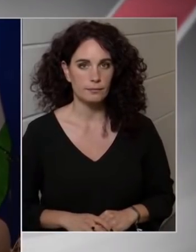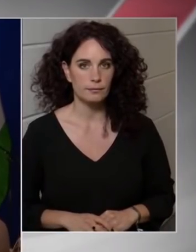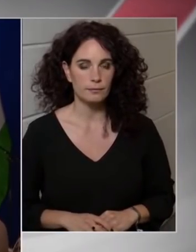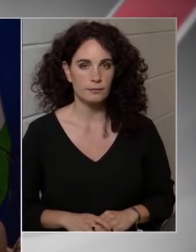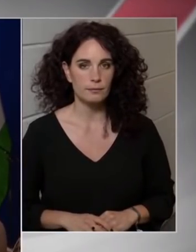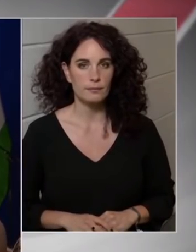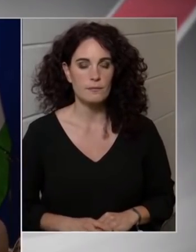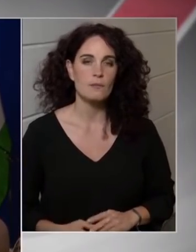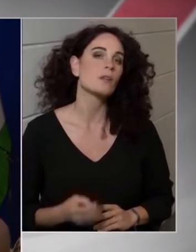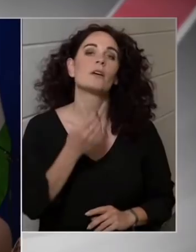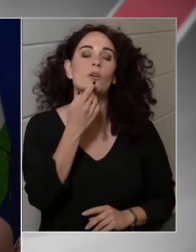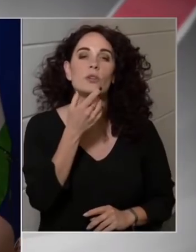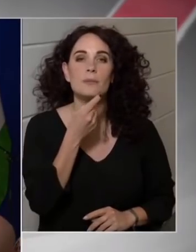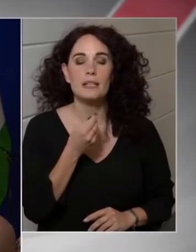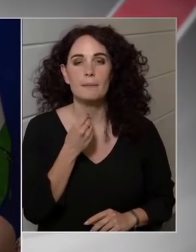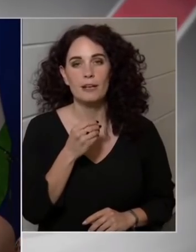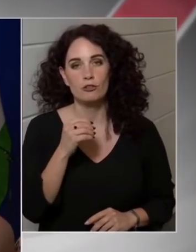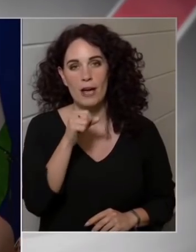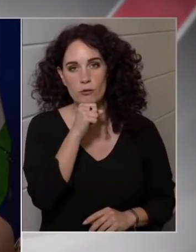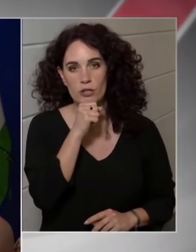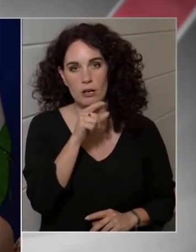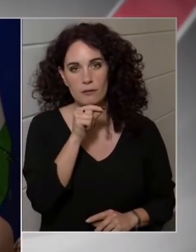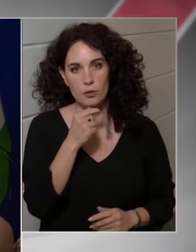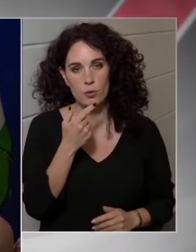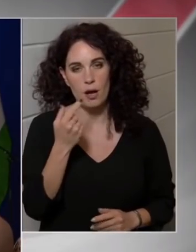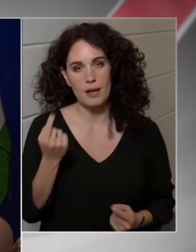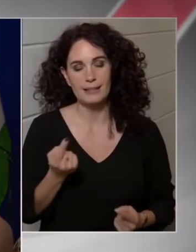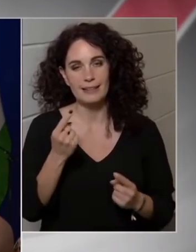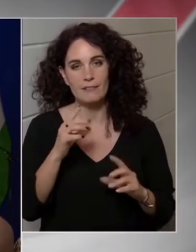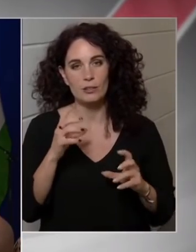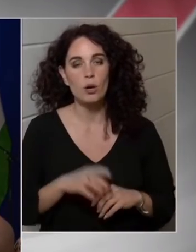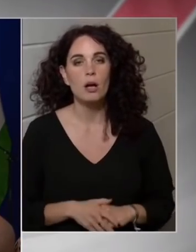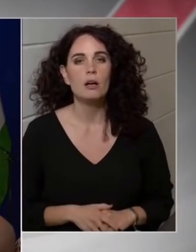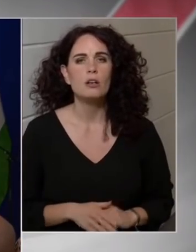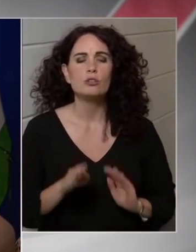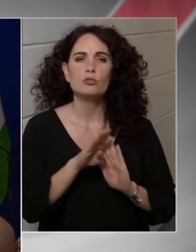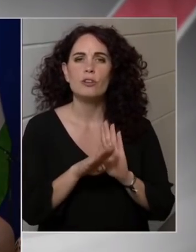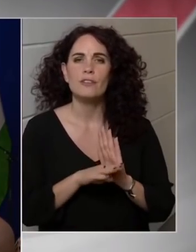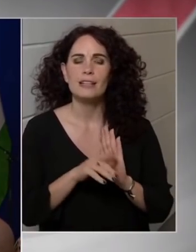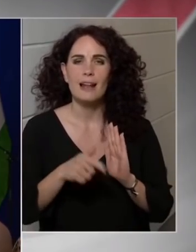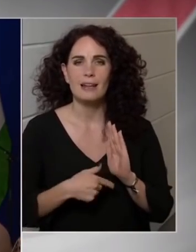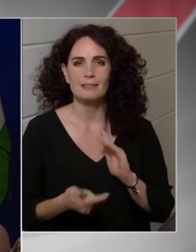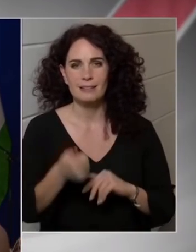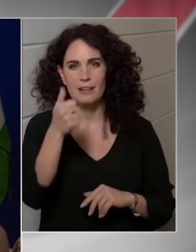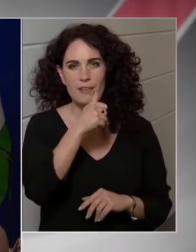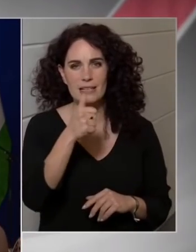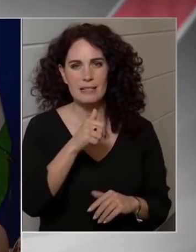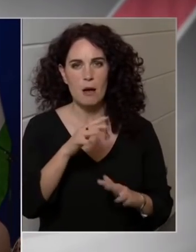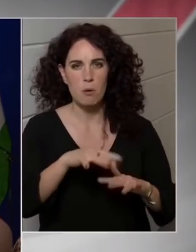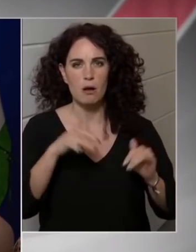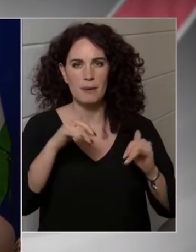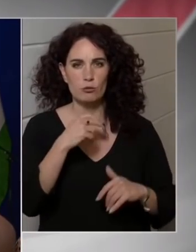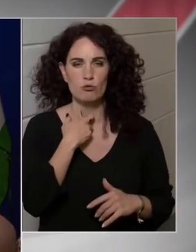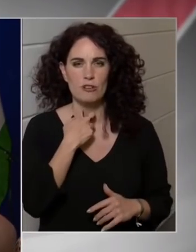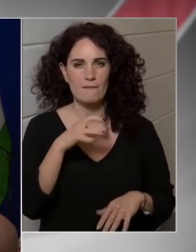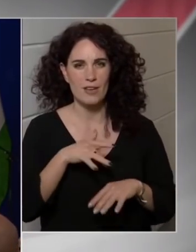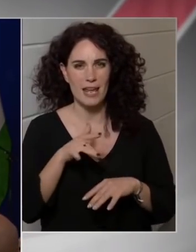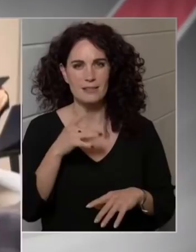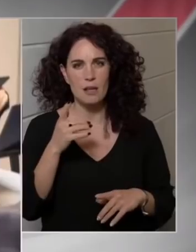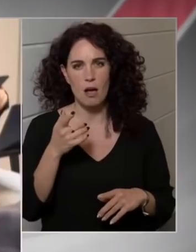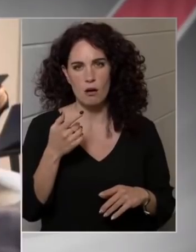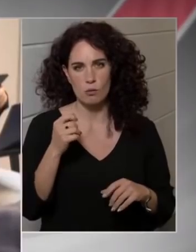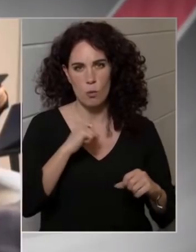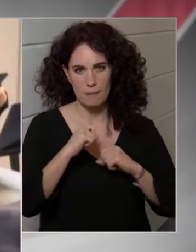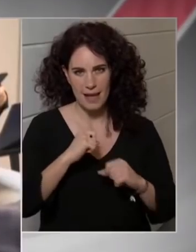Köszönöm szépen, Sárasi Petre vagyok. Hír TV-től törvénytelennek nevezte a parlamentbe Gyurcsány Ferenc a kormányt, ezzel szemben